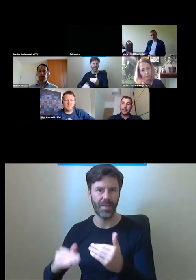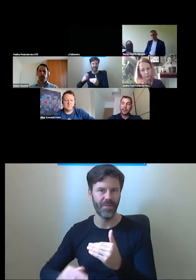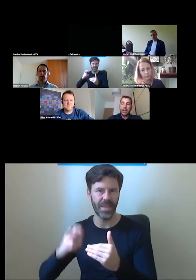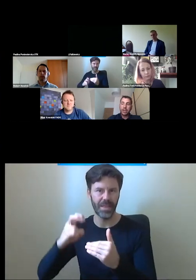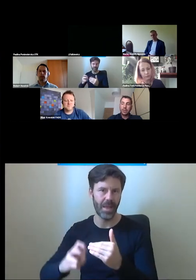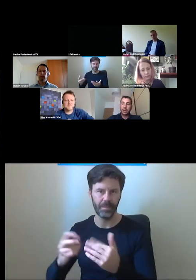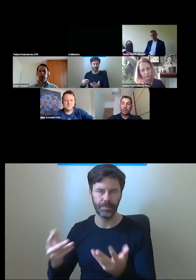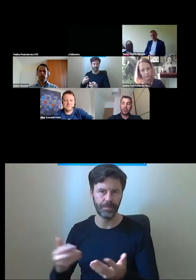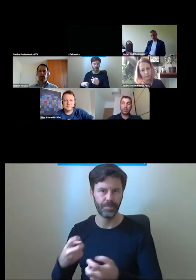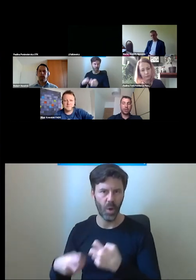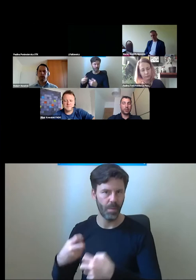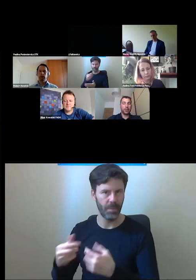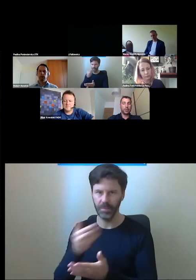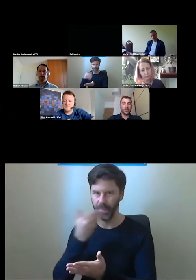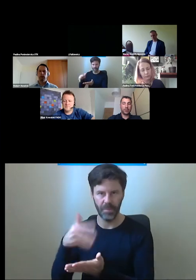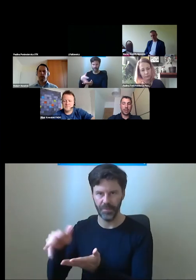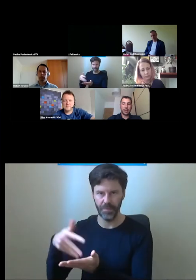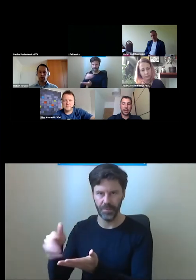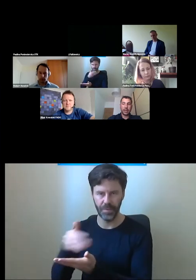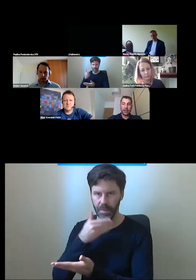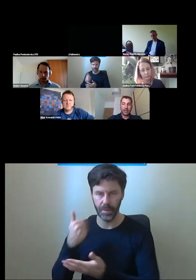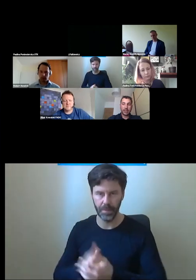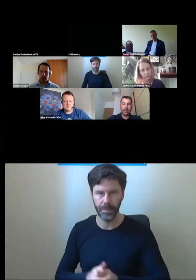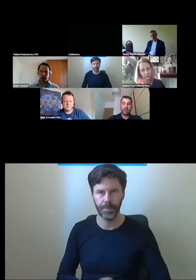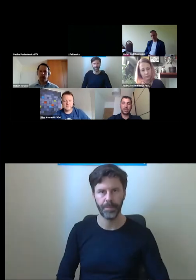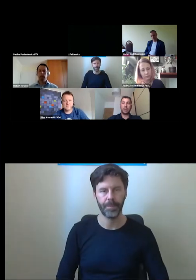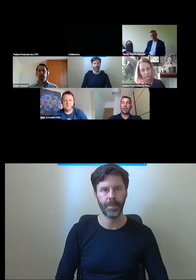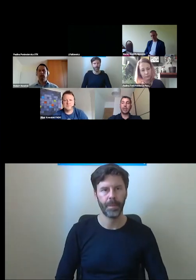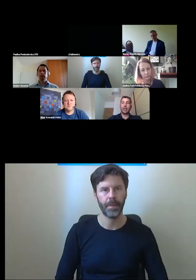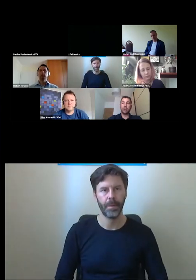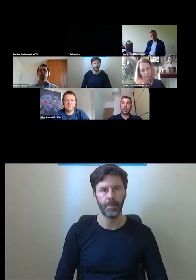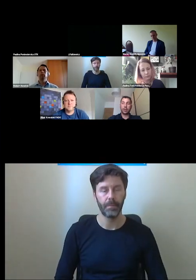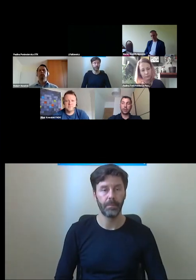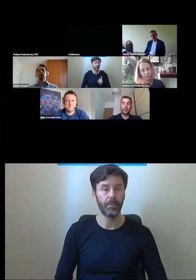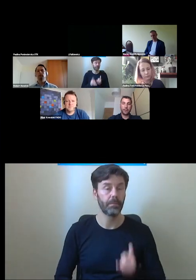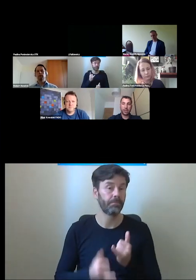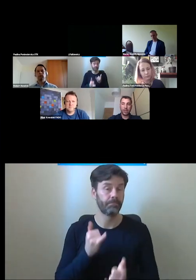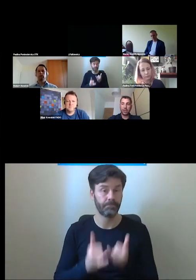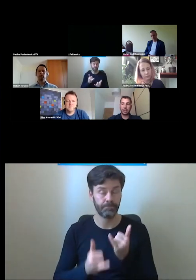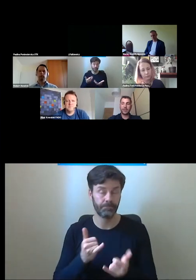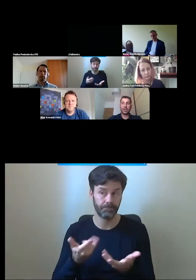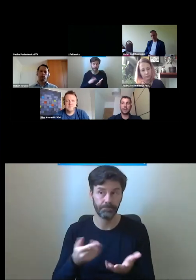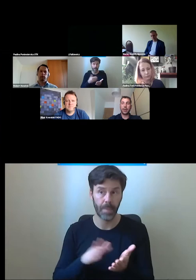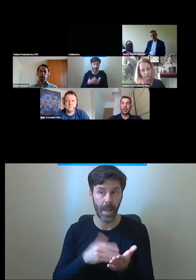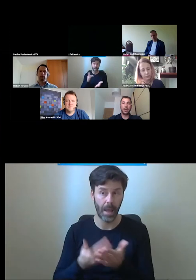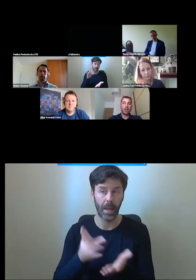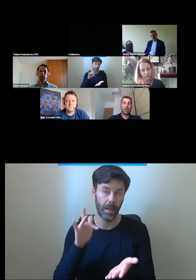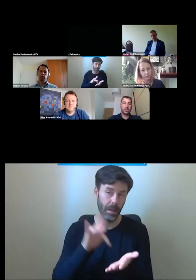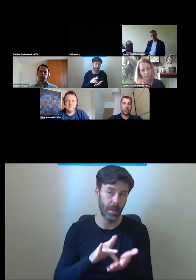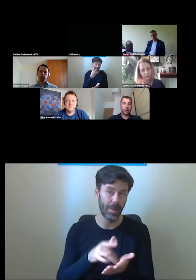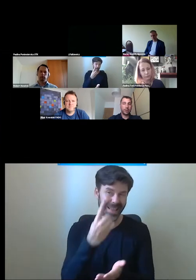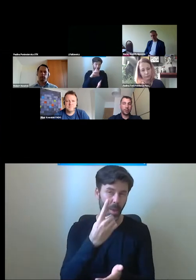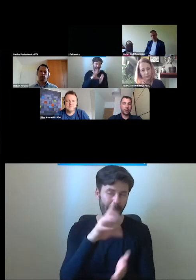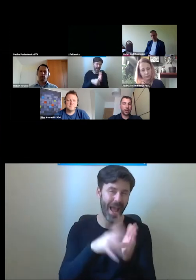jeśli mielibyśmy dobrze ten problem rozwiązany na etapie strategicznym, ile takich obiektów w mieście X w Warszawie mamy,